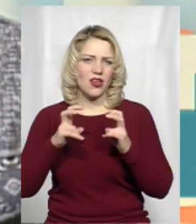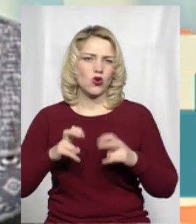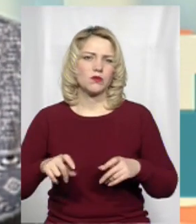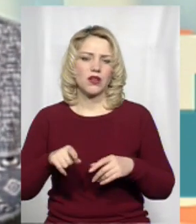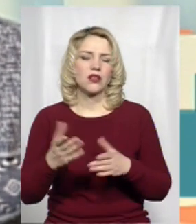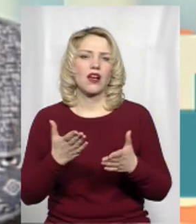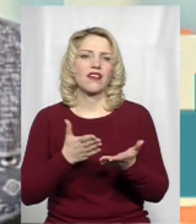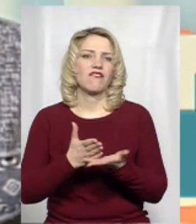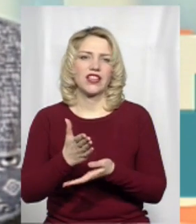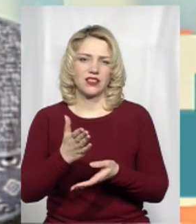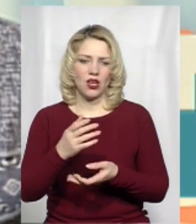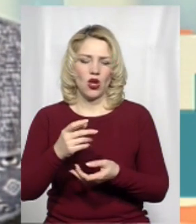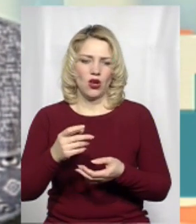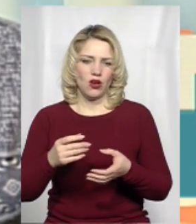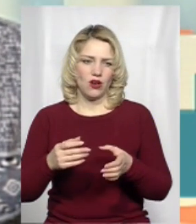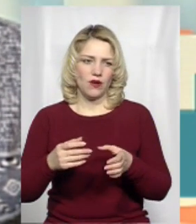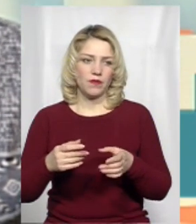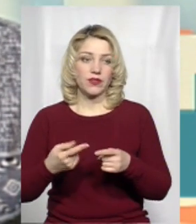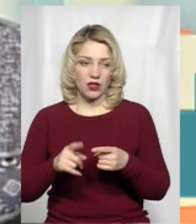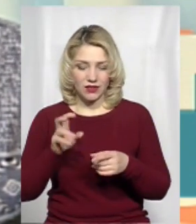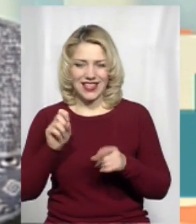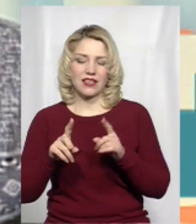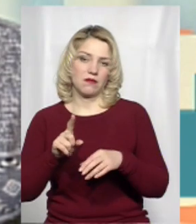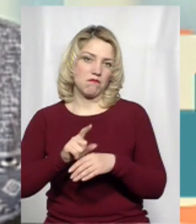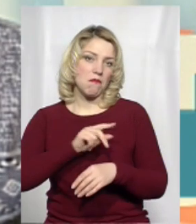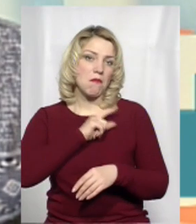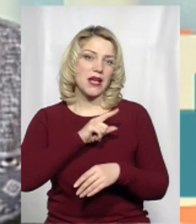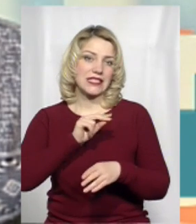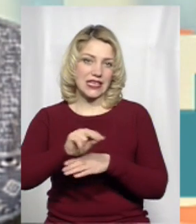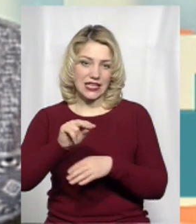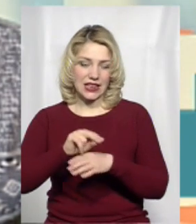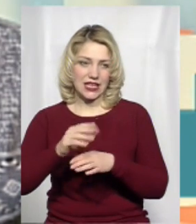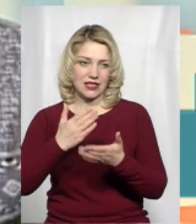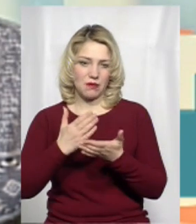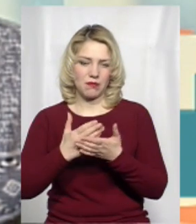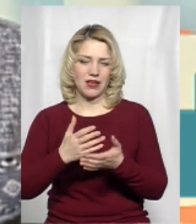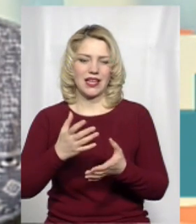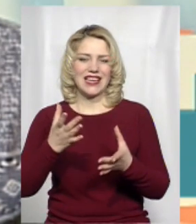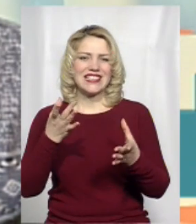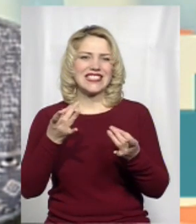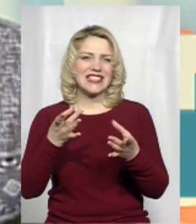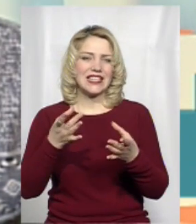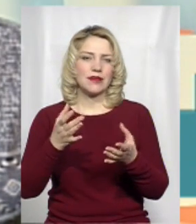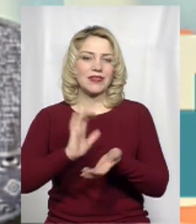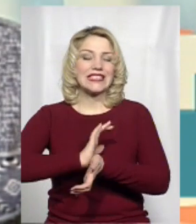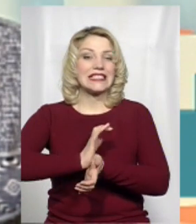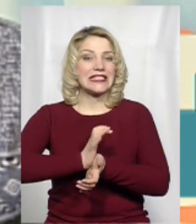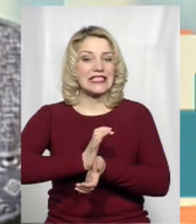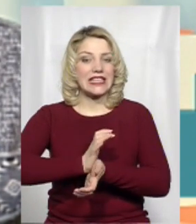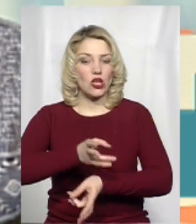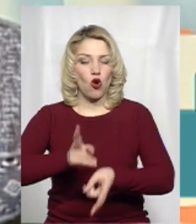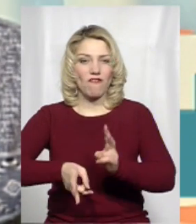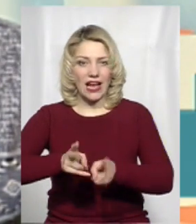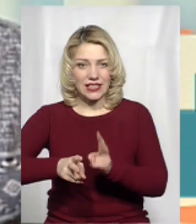вида гончарства. Тобто, деякі види таких майстер-класів, наприклад, там сироваріння і таке інше,